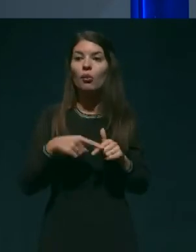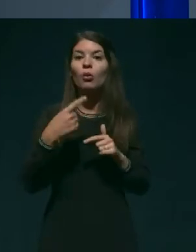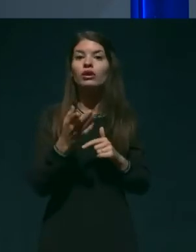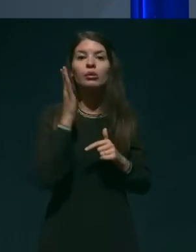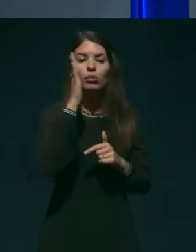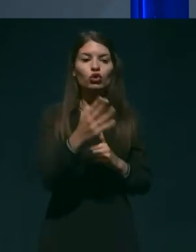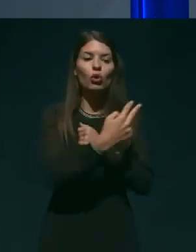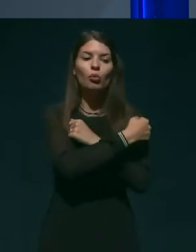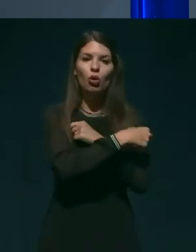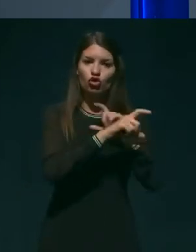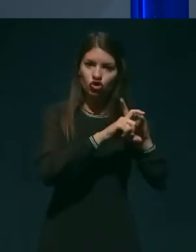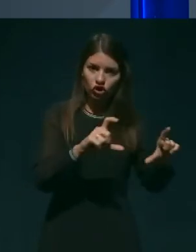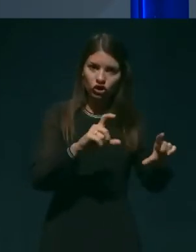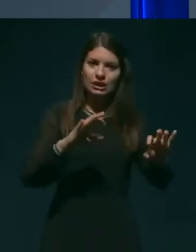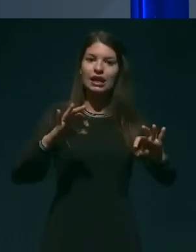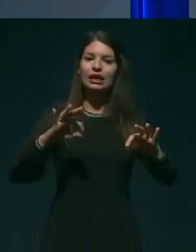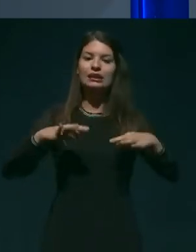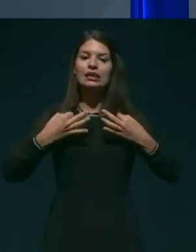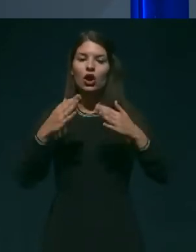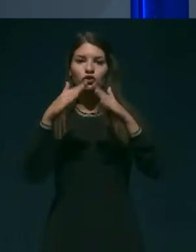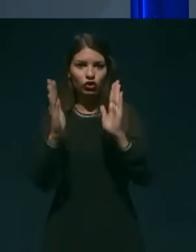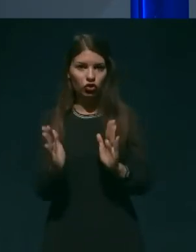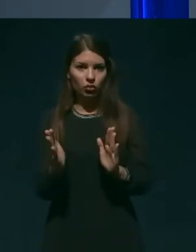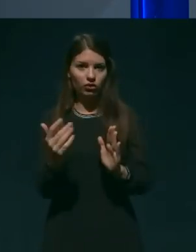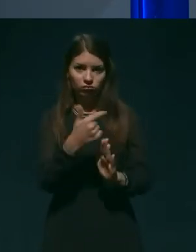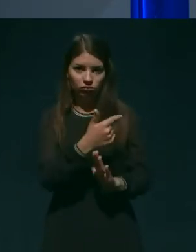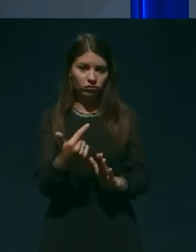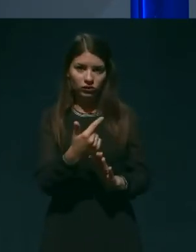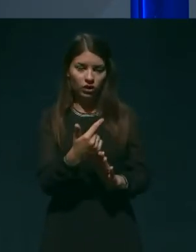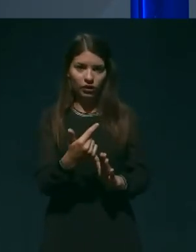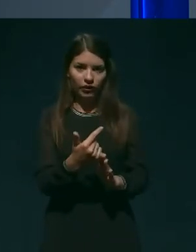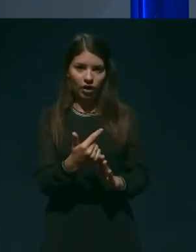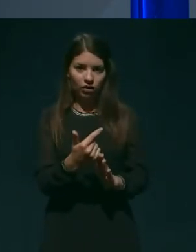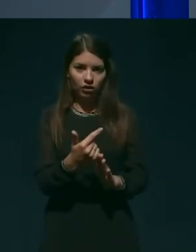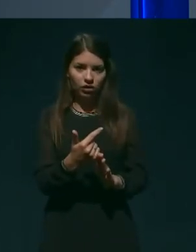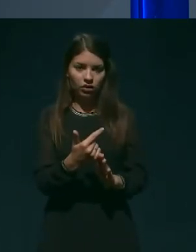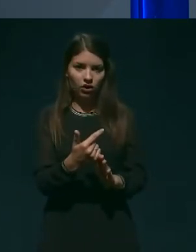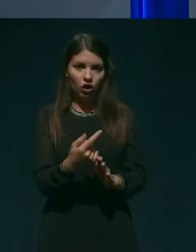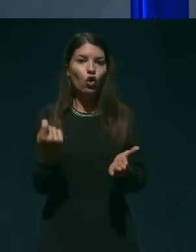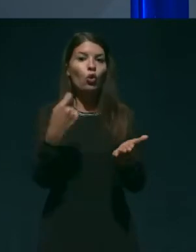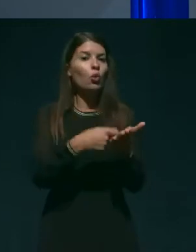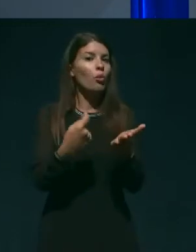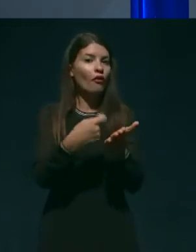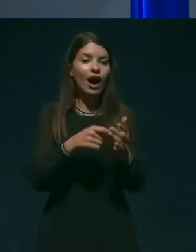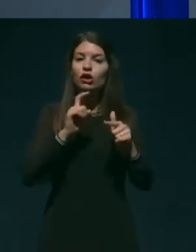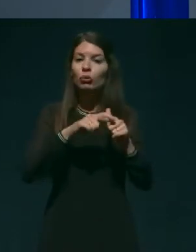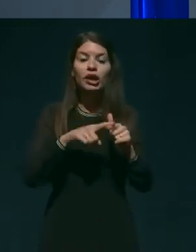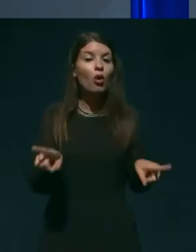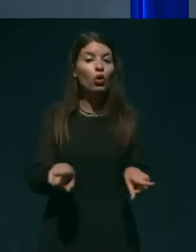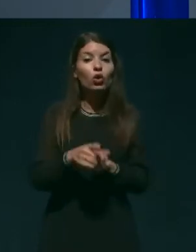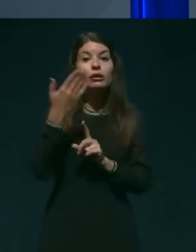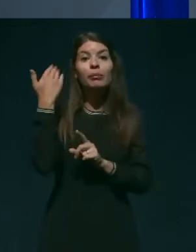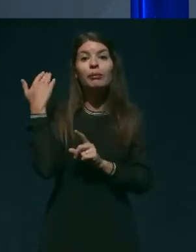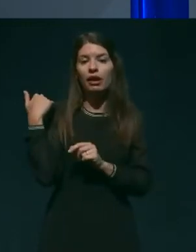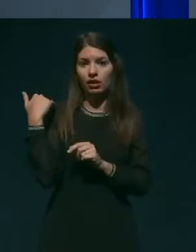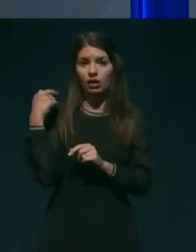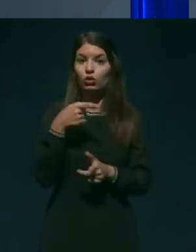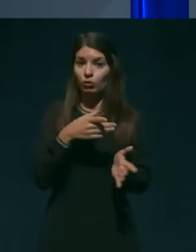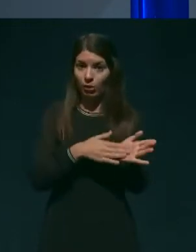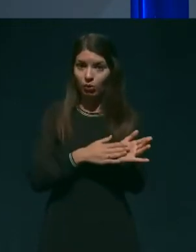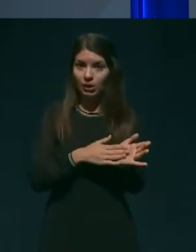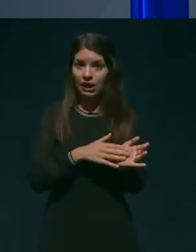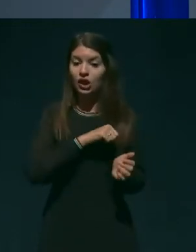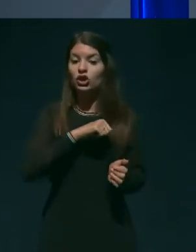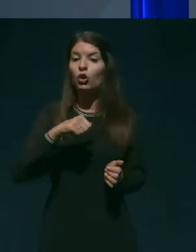zdravstveni domovi naprej nabavljali opremo, tako kot so jo tudi pred epidemijo. To pomeni, da so jo nabavljali vsak,